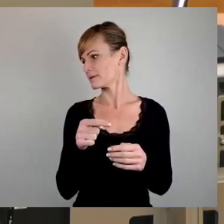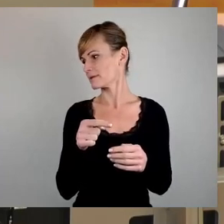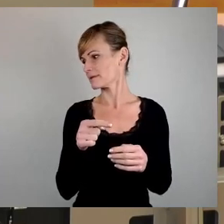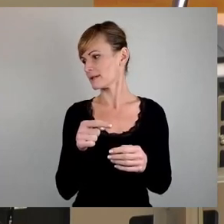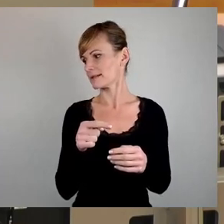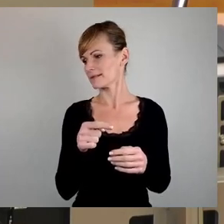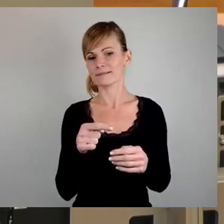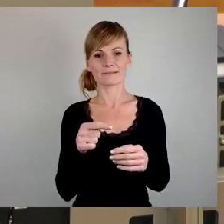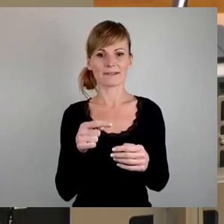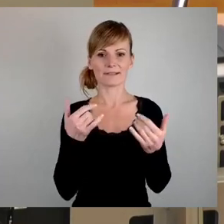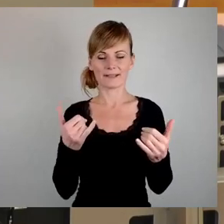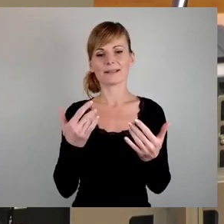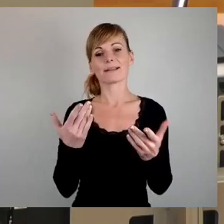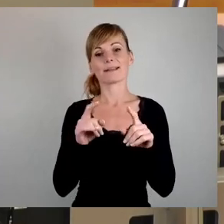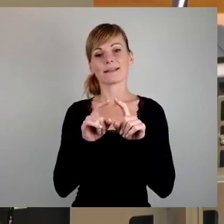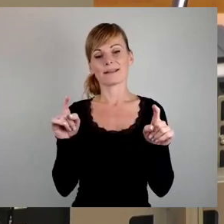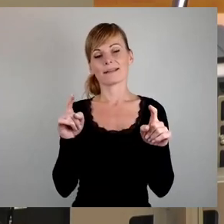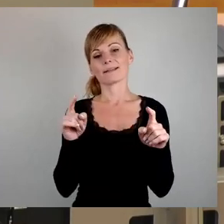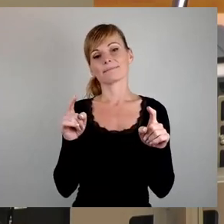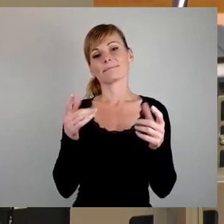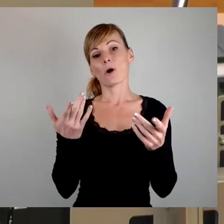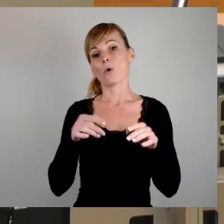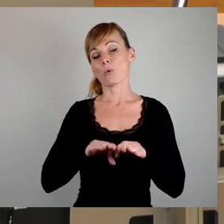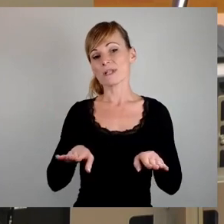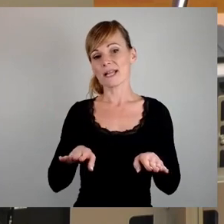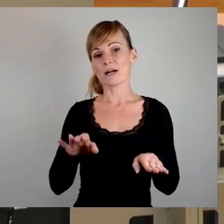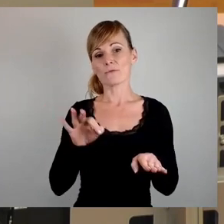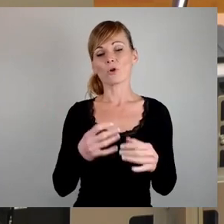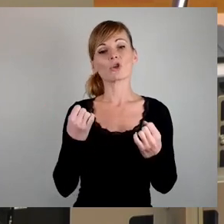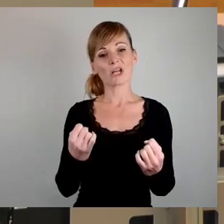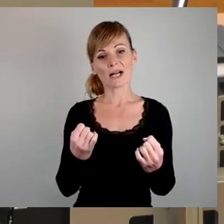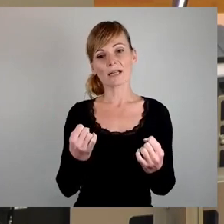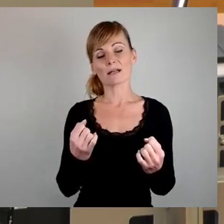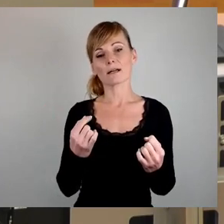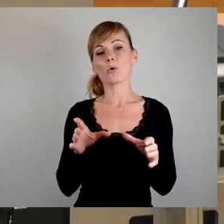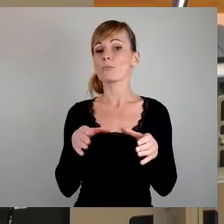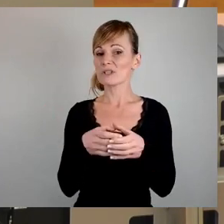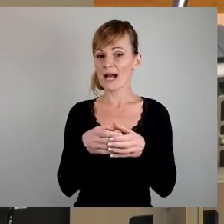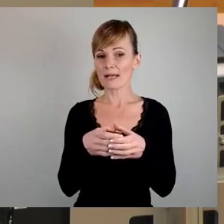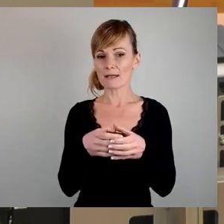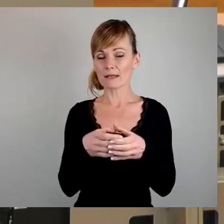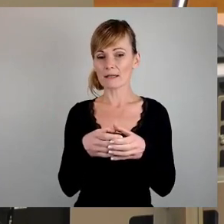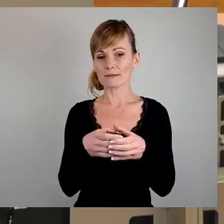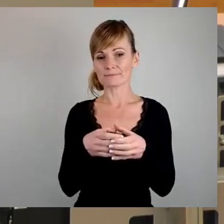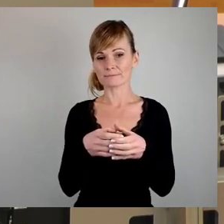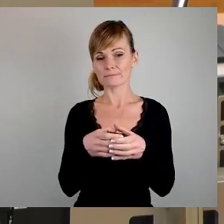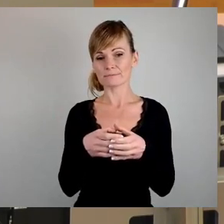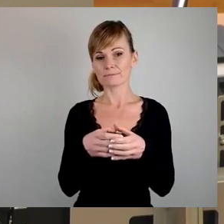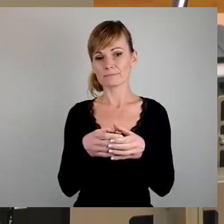Wir legen heute die Grundlage für eine starke kommunale Wohnungsbaugesellschaft und eine